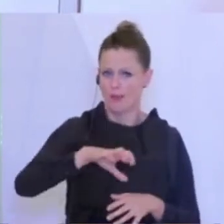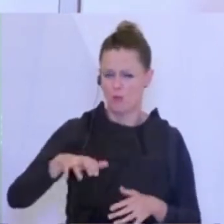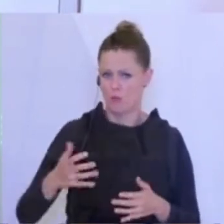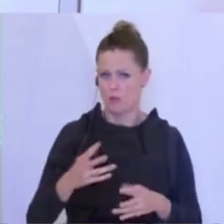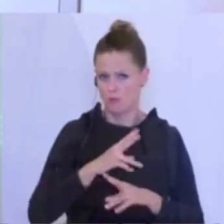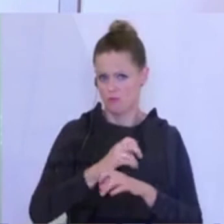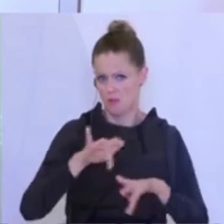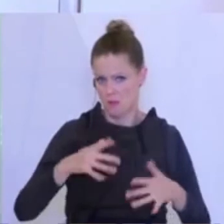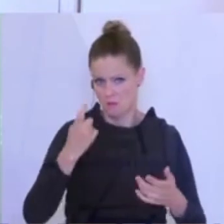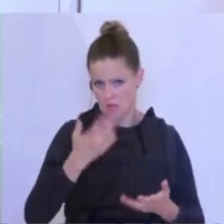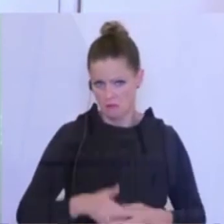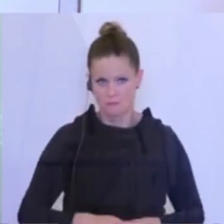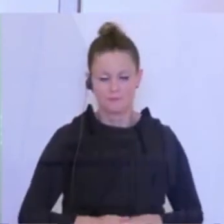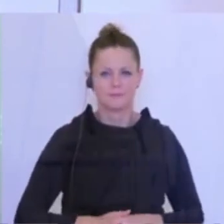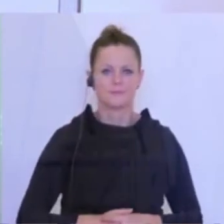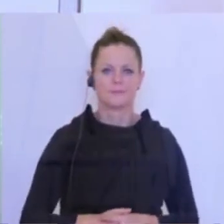stattfindet.